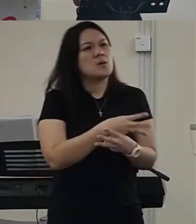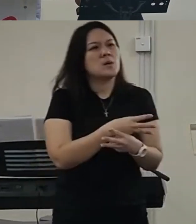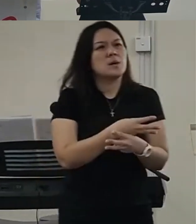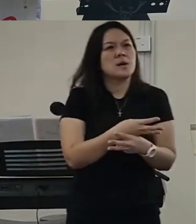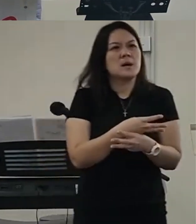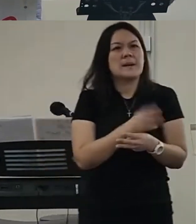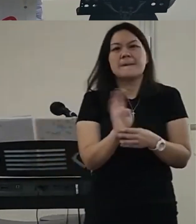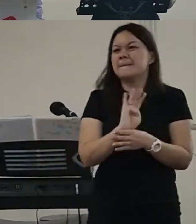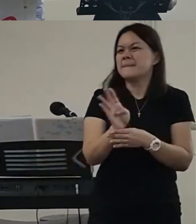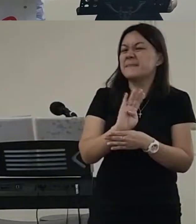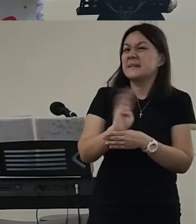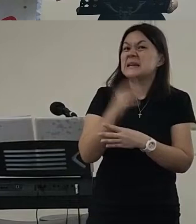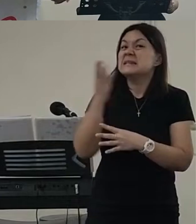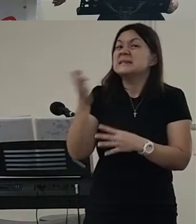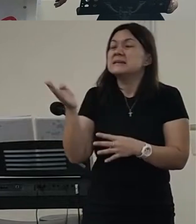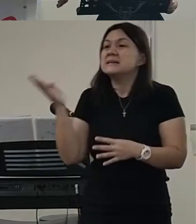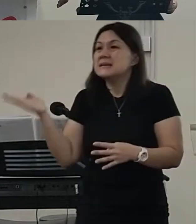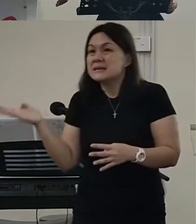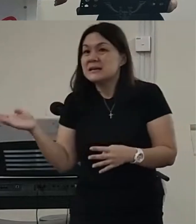各种各样的话题